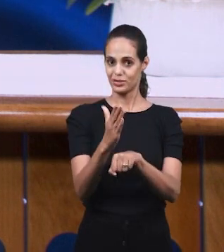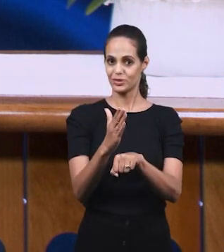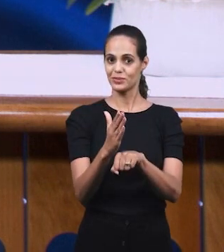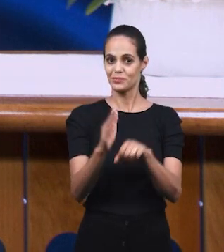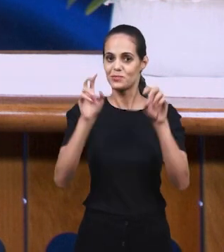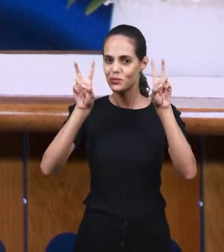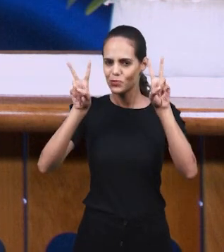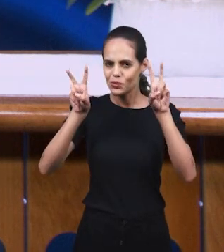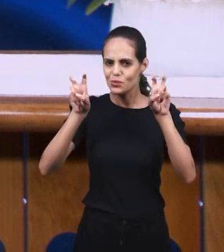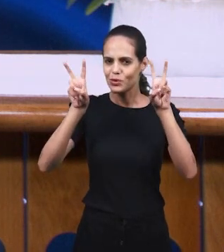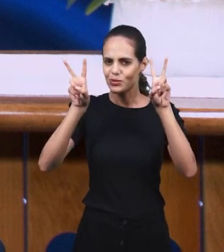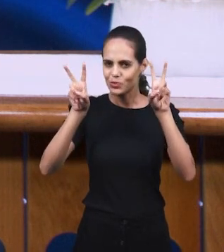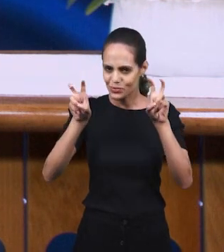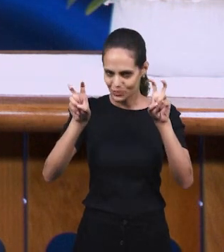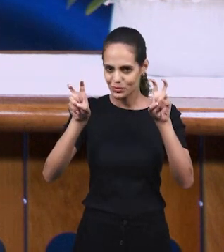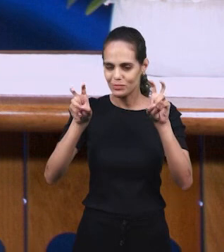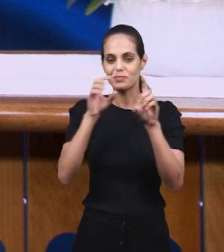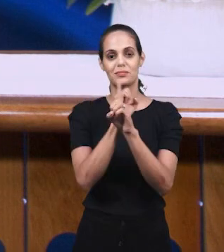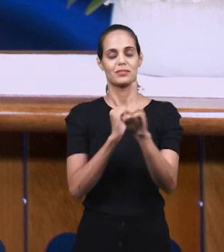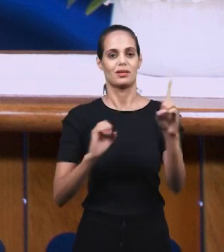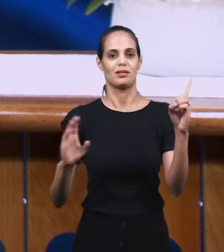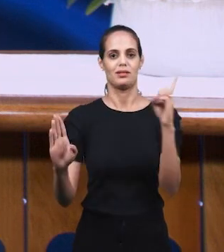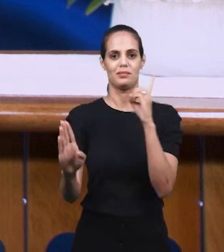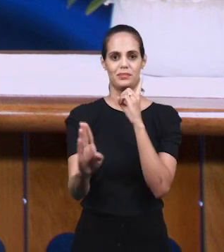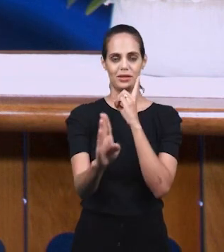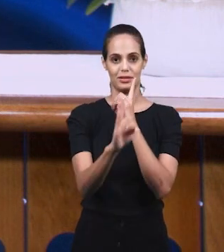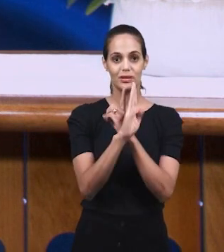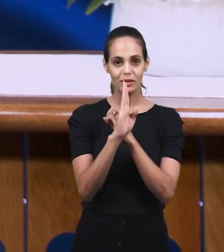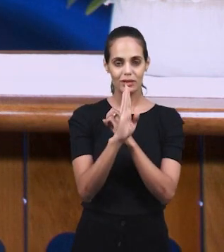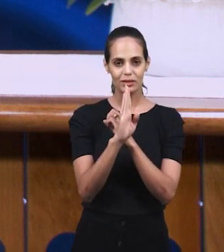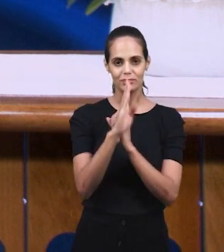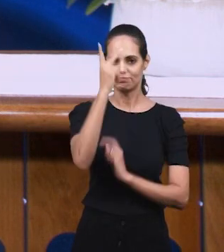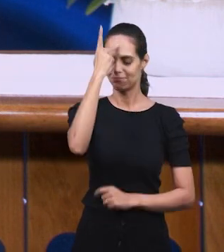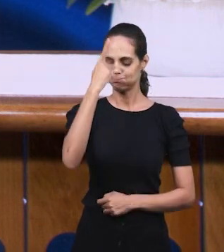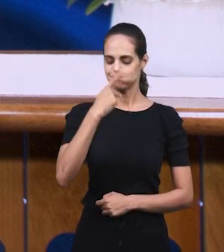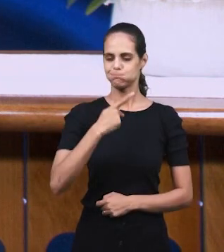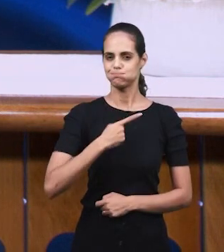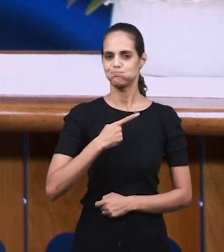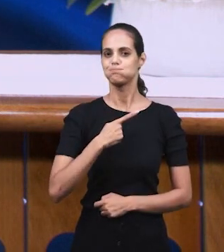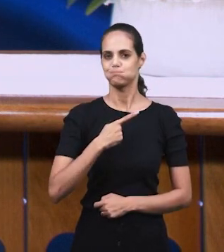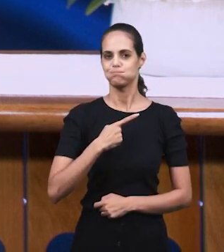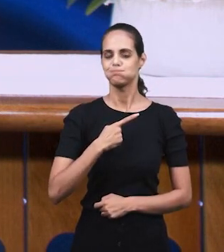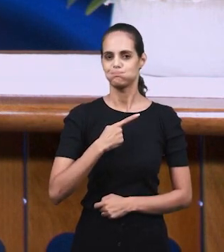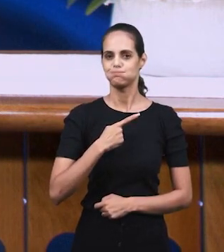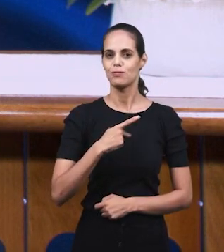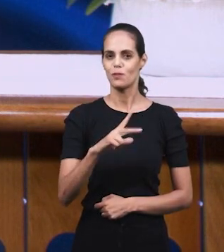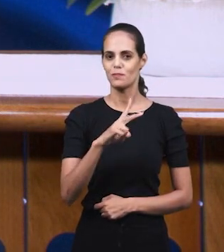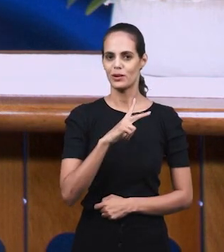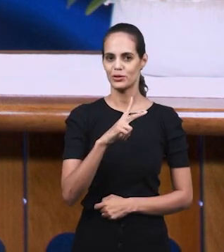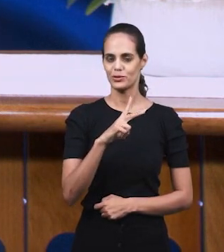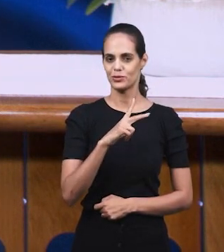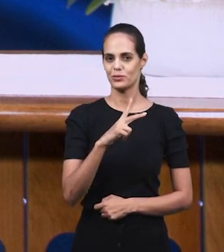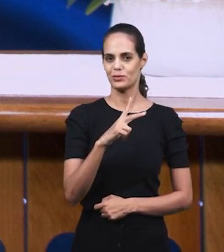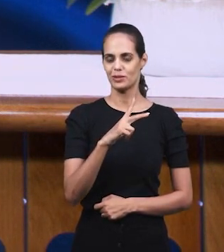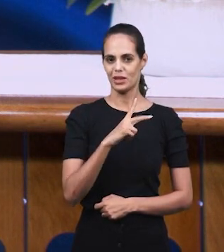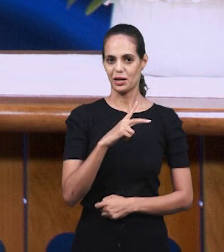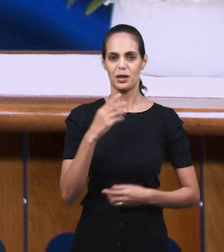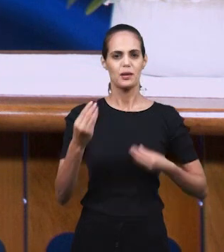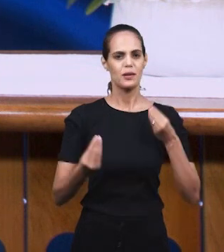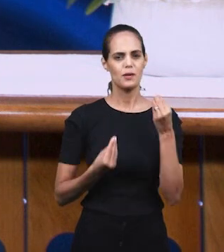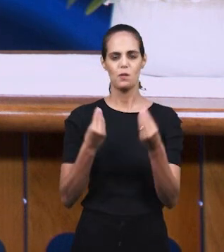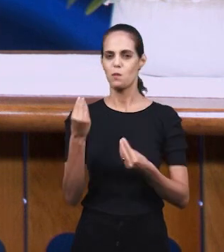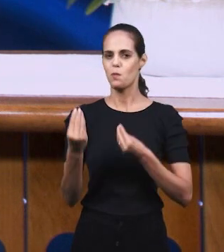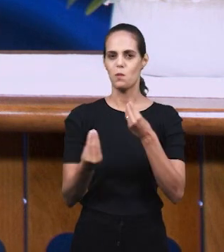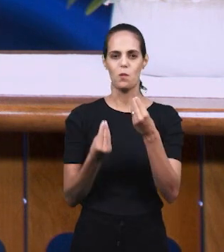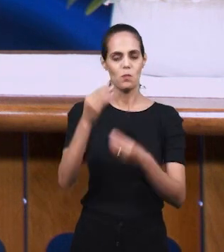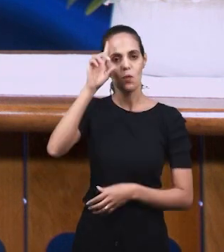практической ценности этой темы в ее личной жизни. И то, как